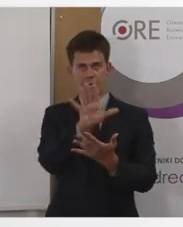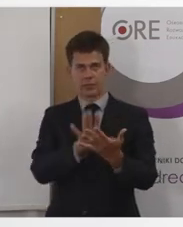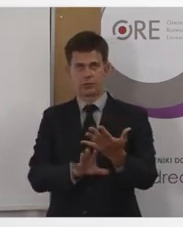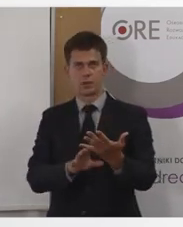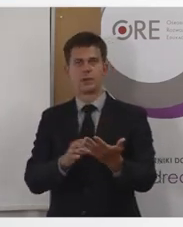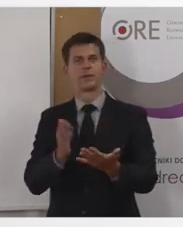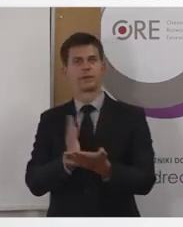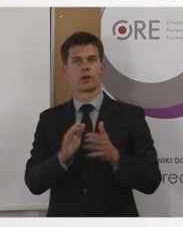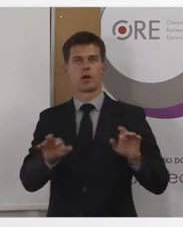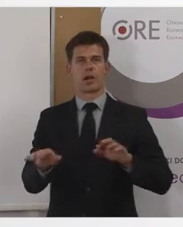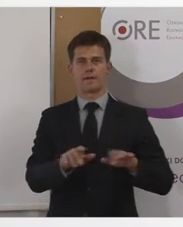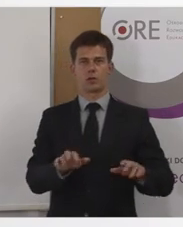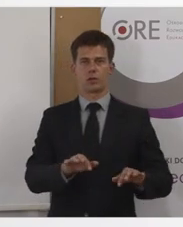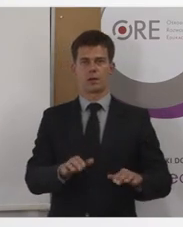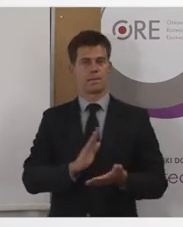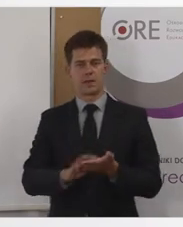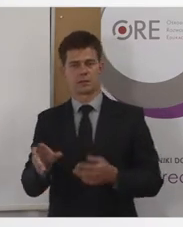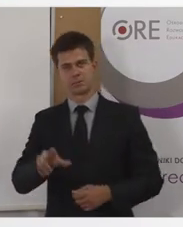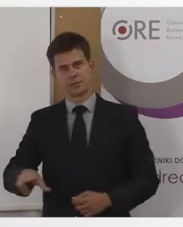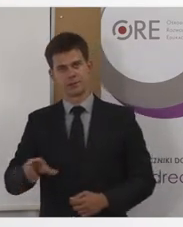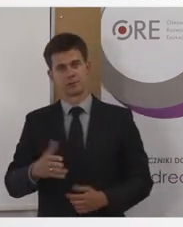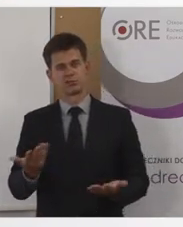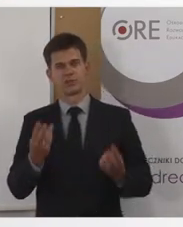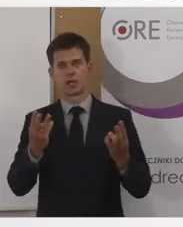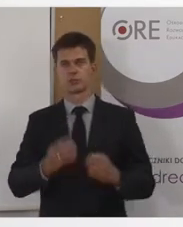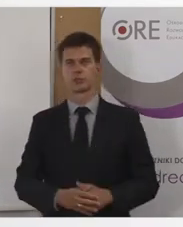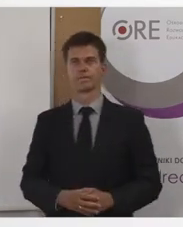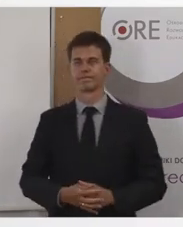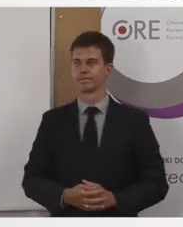klawiatury ma tutaj szczególne zastosowanie.